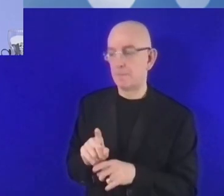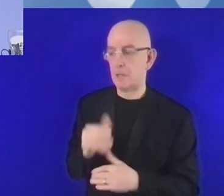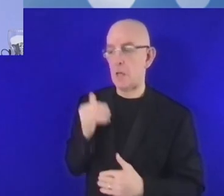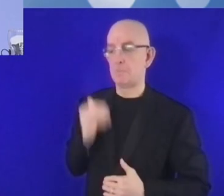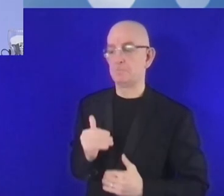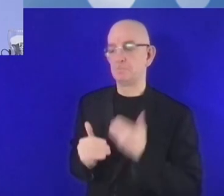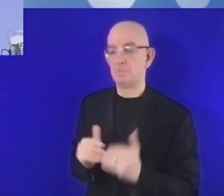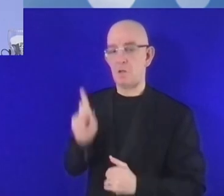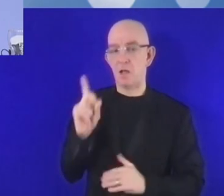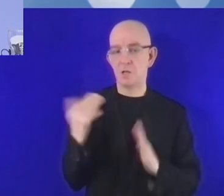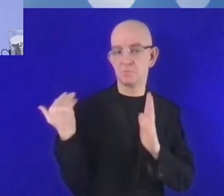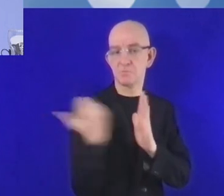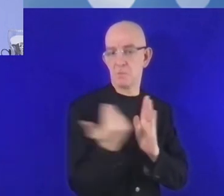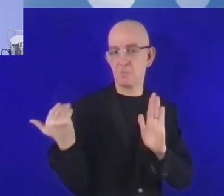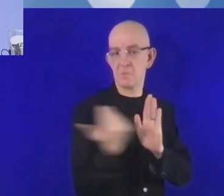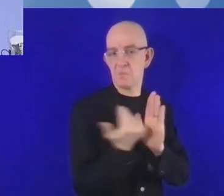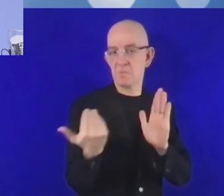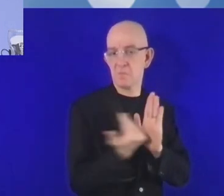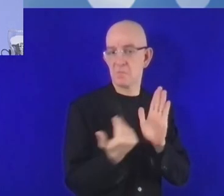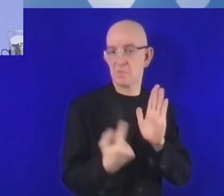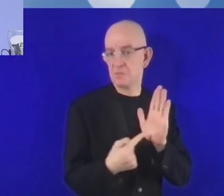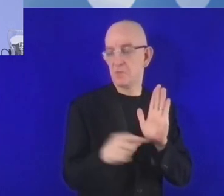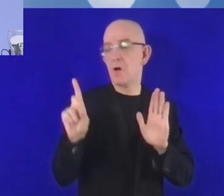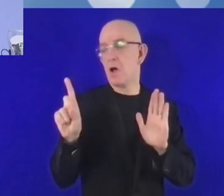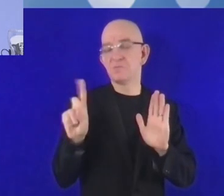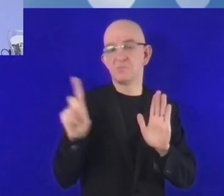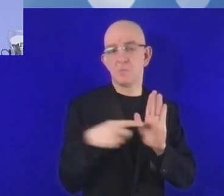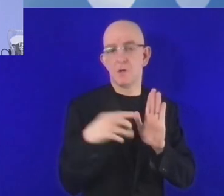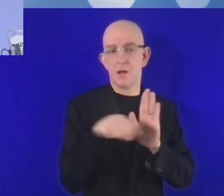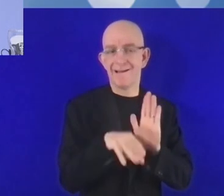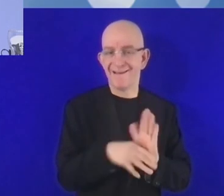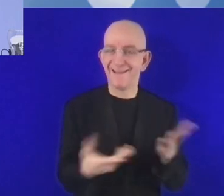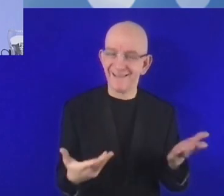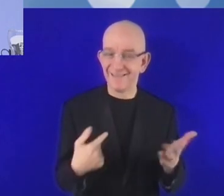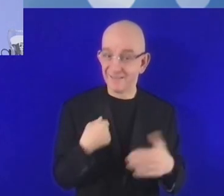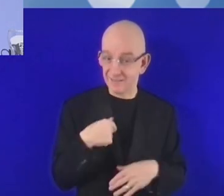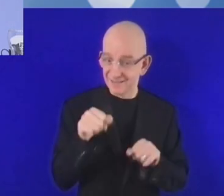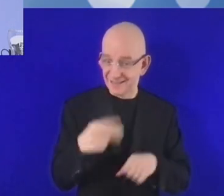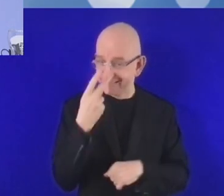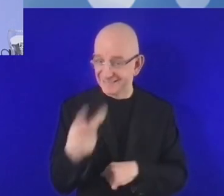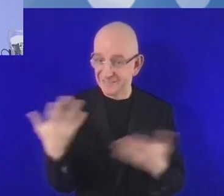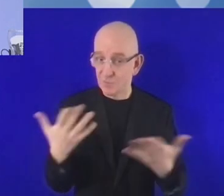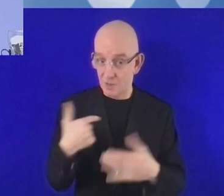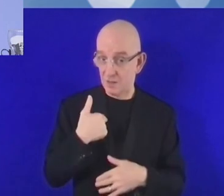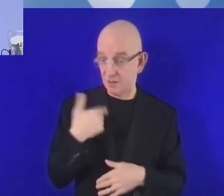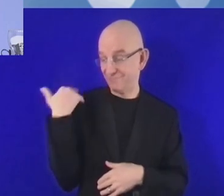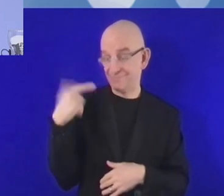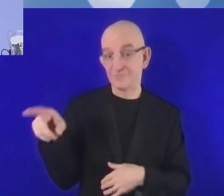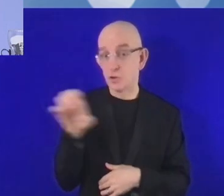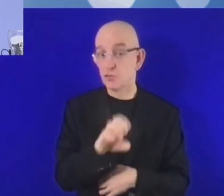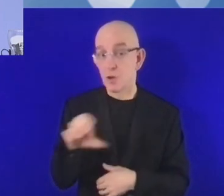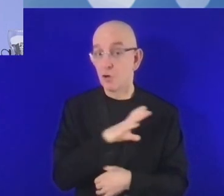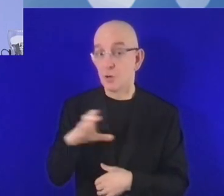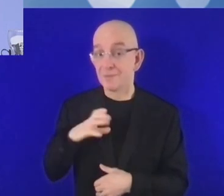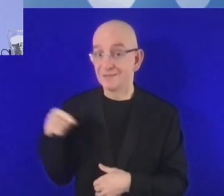مقاربة أي تقليدية. لأنني أستطيع أن أقول ذلك لأنني